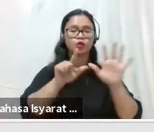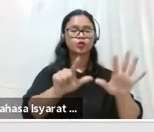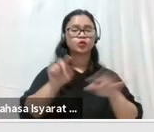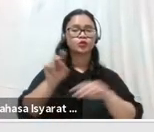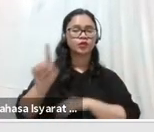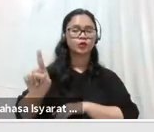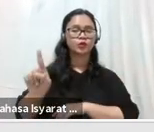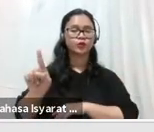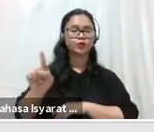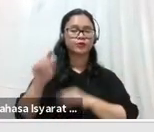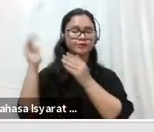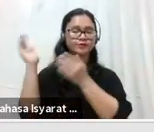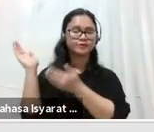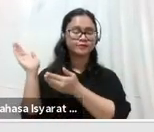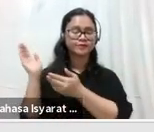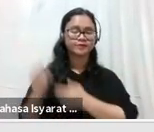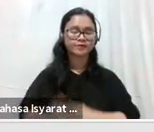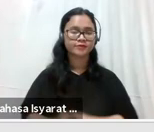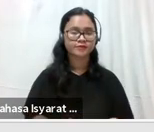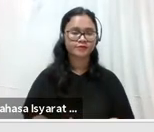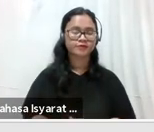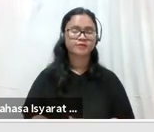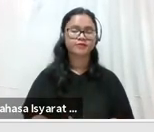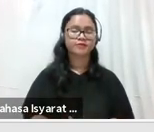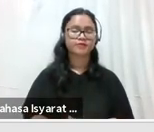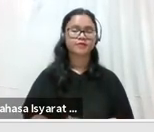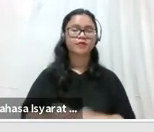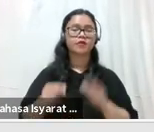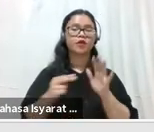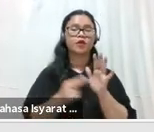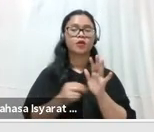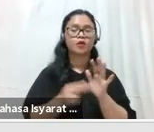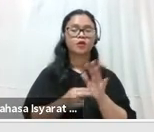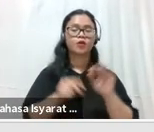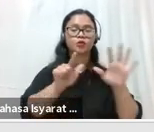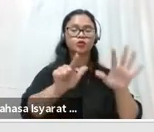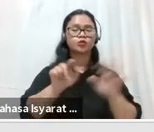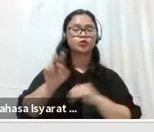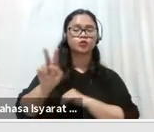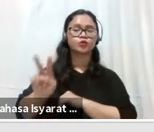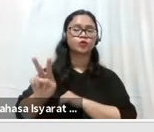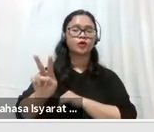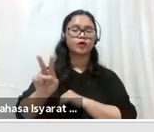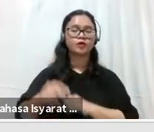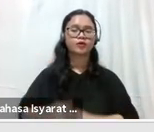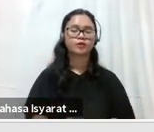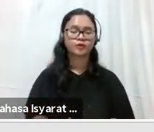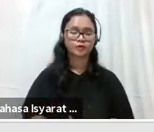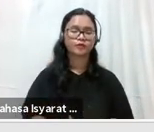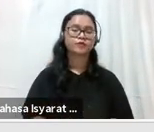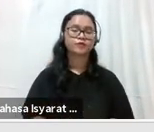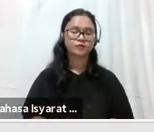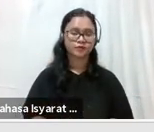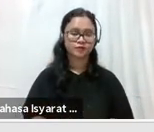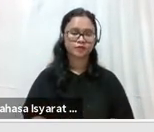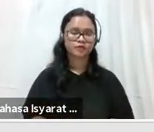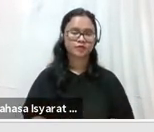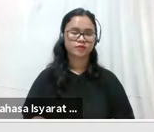71, Muhammad Fatoni dalam kurung Individu. 72, 72,